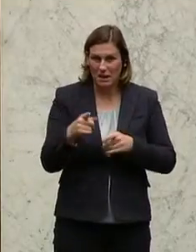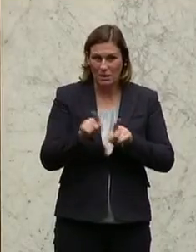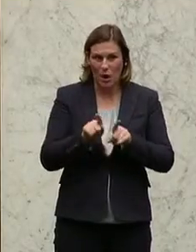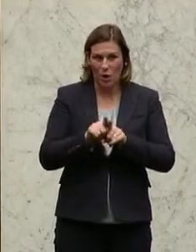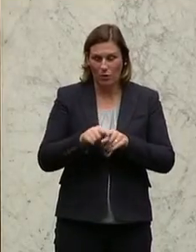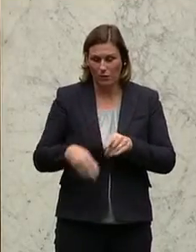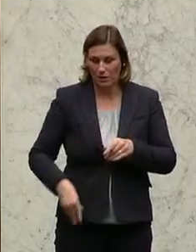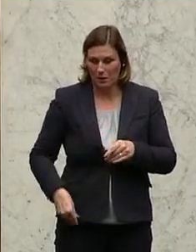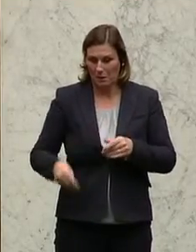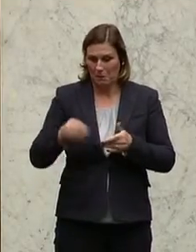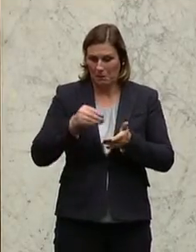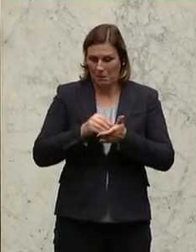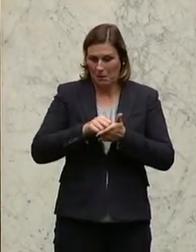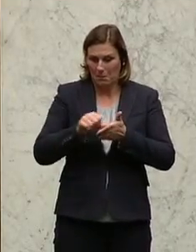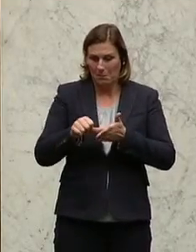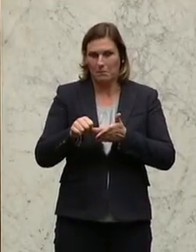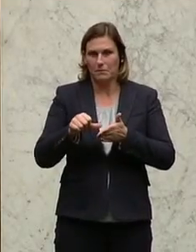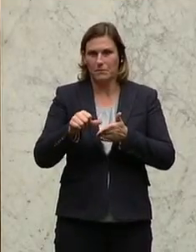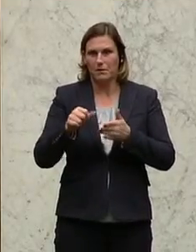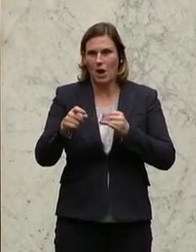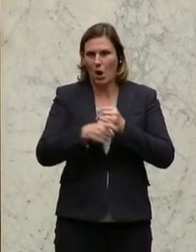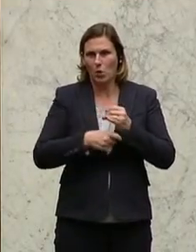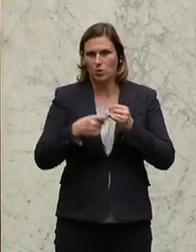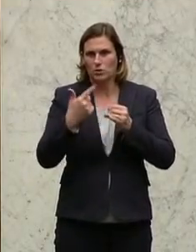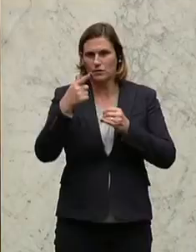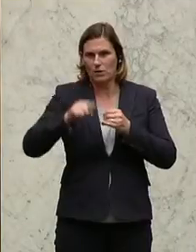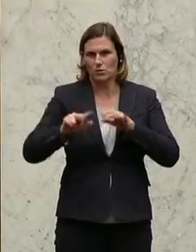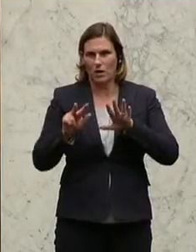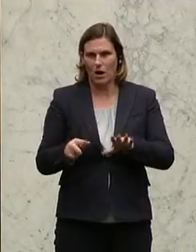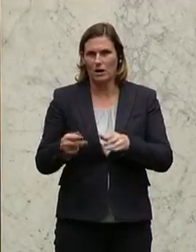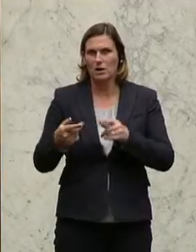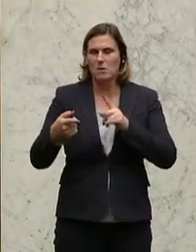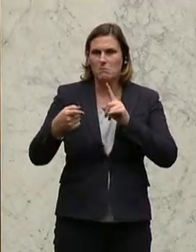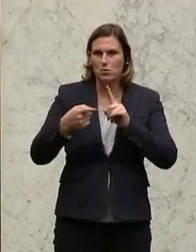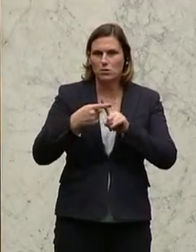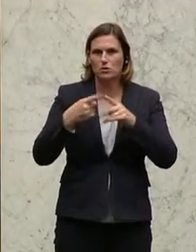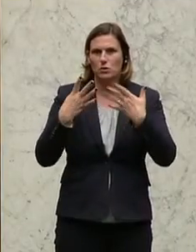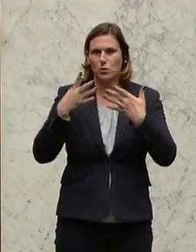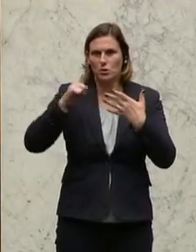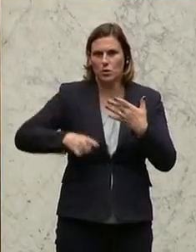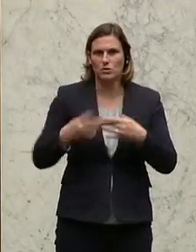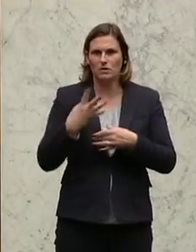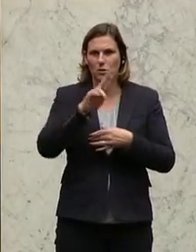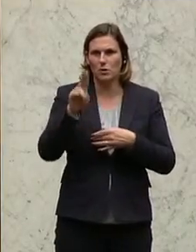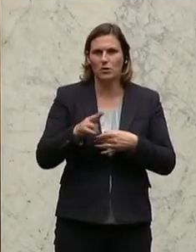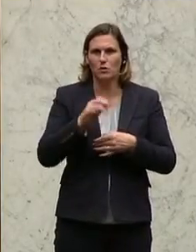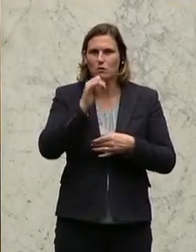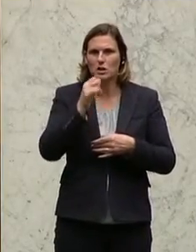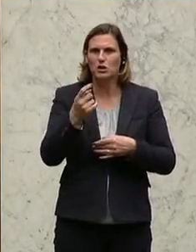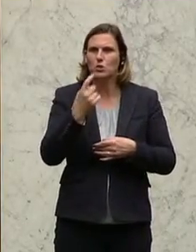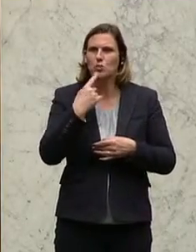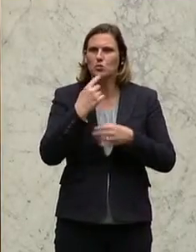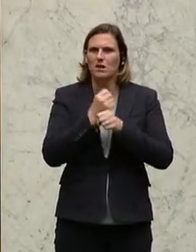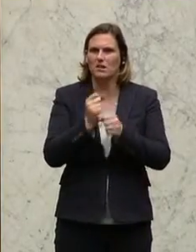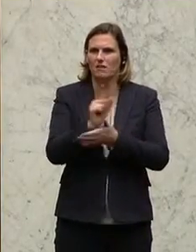Missachtung des Führaugenprinzips im August 2008 zusätzlich 9.400 Euro für nicht konsumierte Freizeit aus.